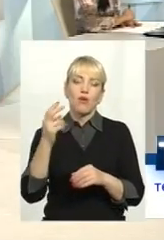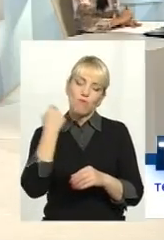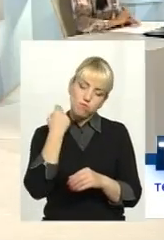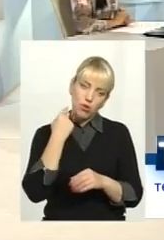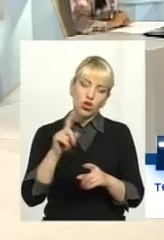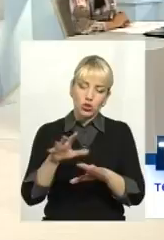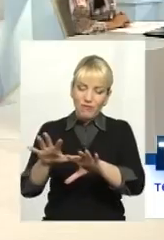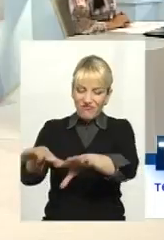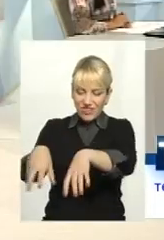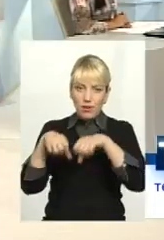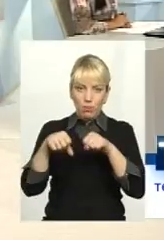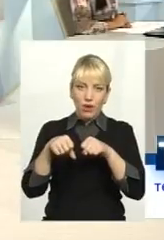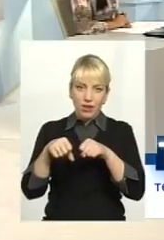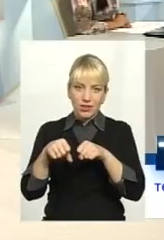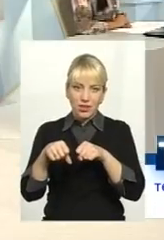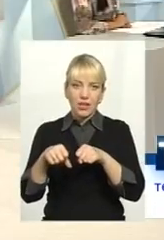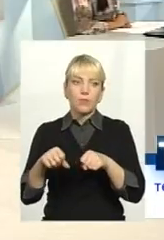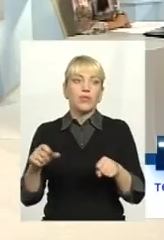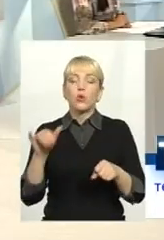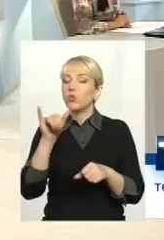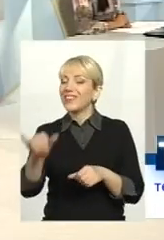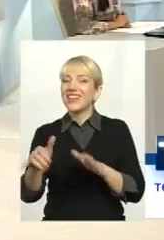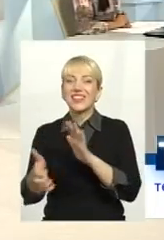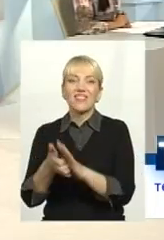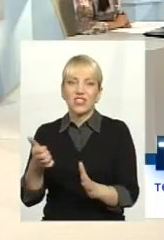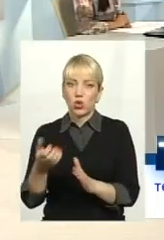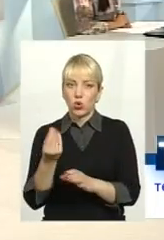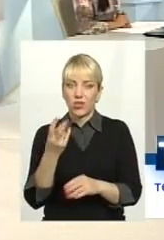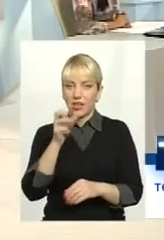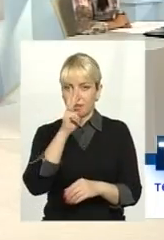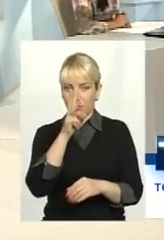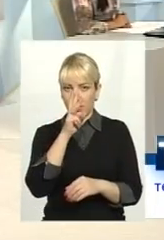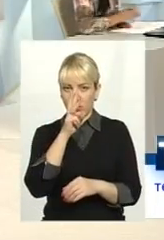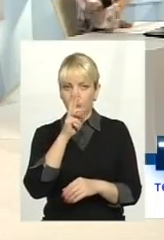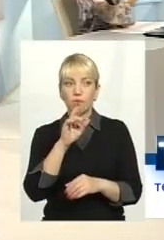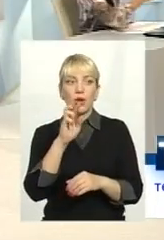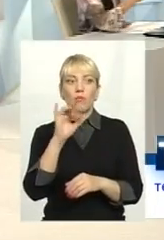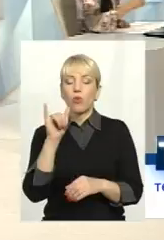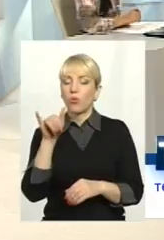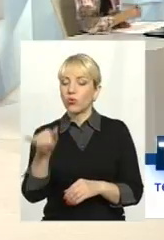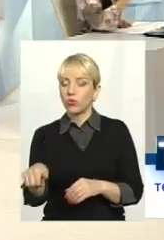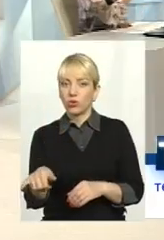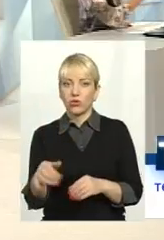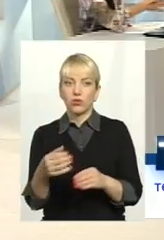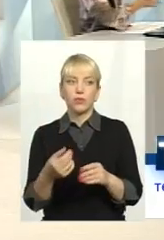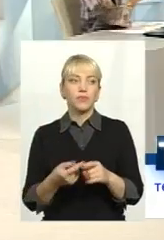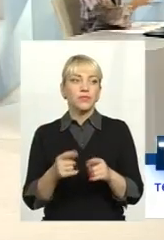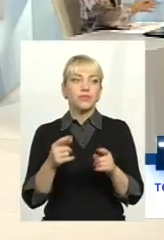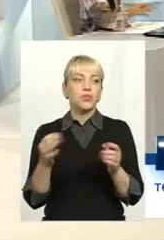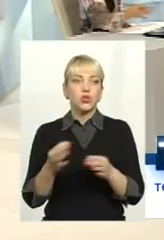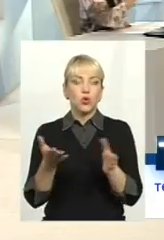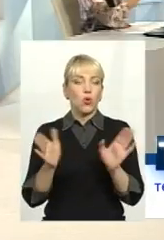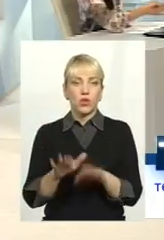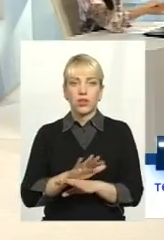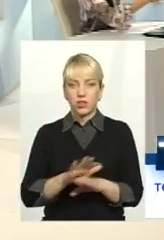відібрати. Більш того, в нього навіть не вистачить грошей на заробітну платню. Так само теплокомуненергу використовує